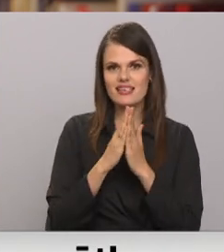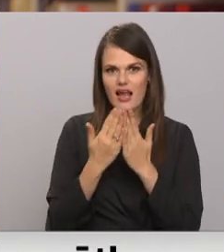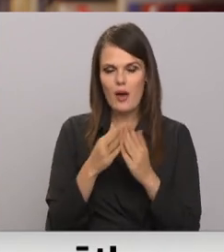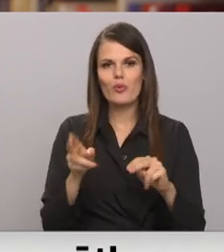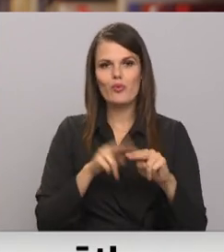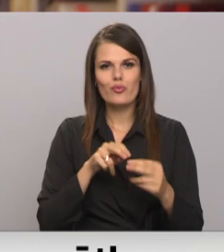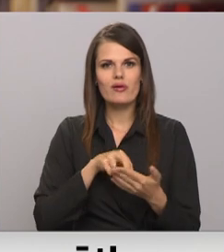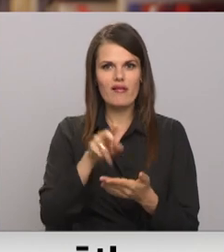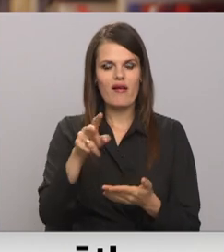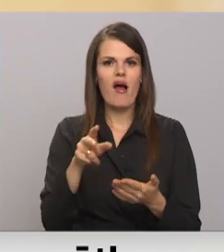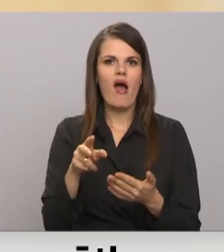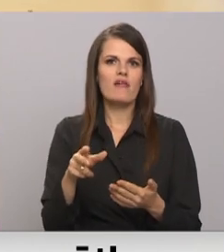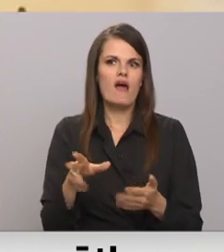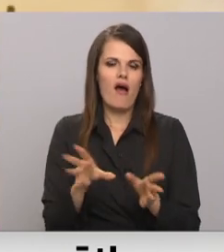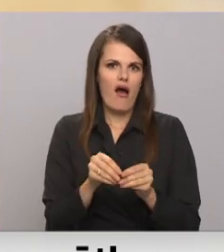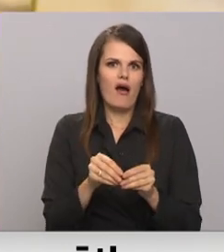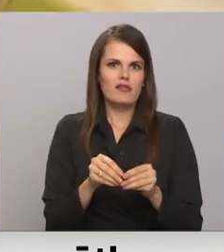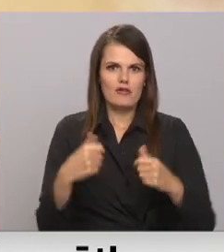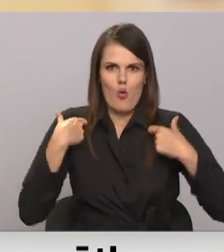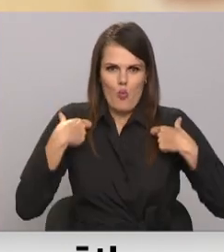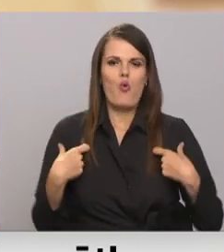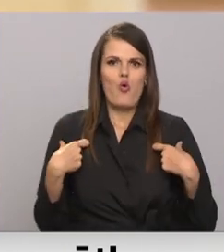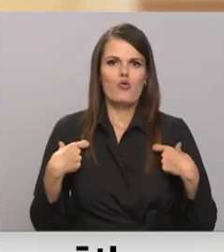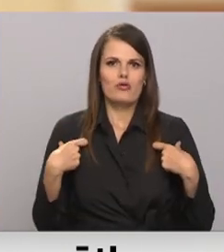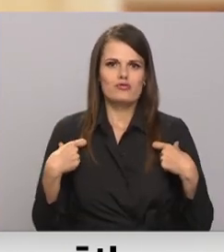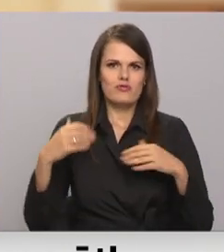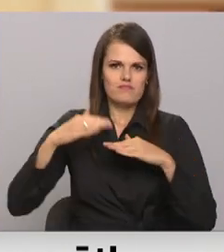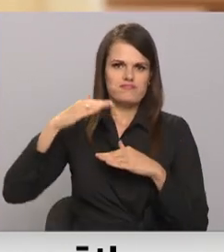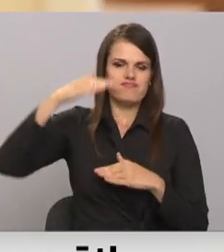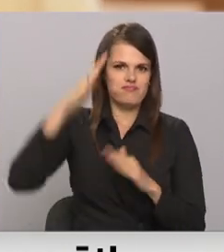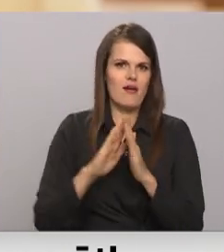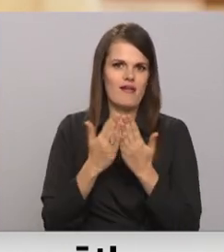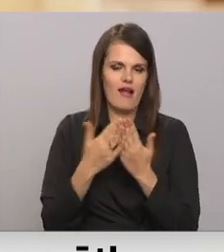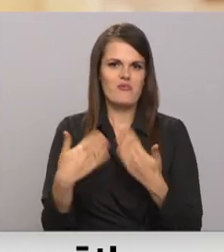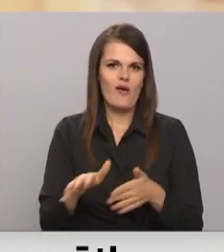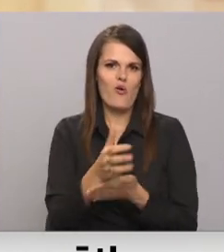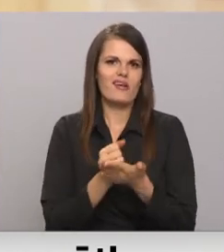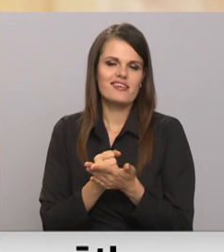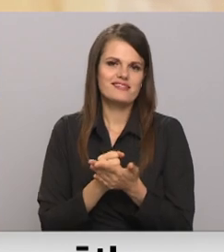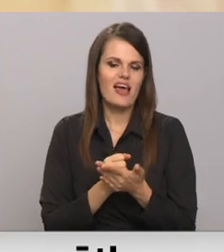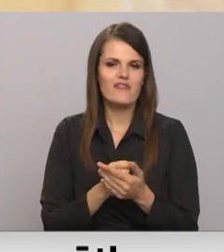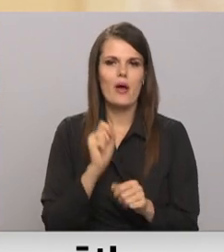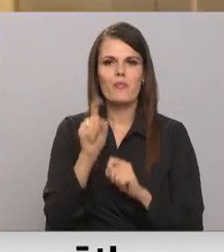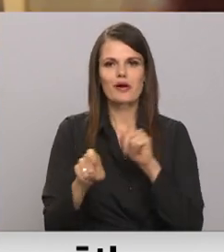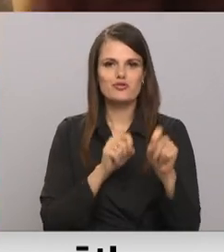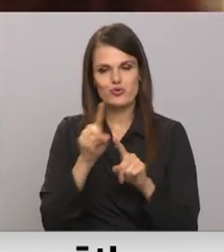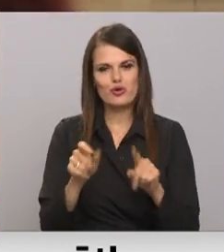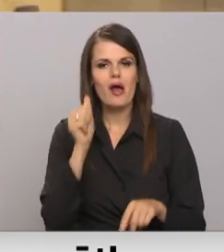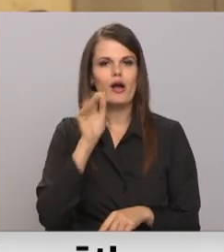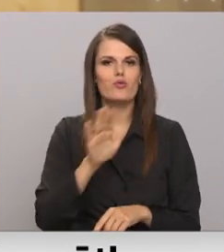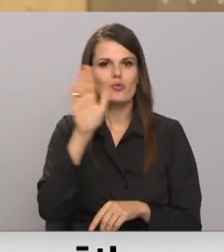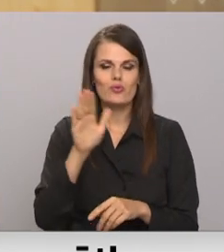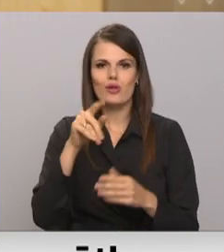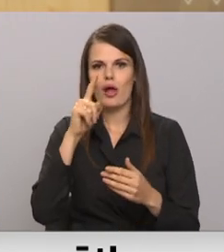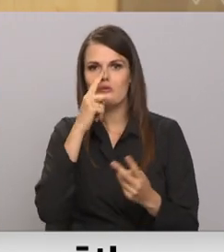gāja ar tādām lielām mugursomām pilnām. Pasūtījums bibliotekārs apstrādās katru dienu un